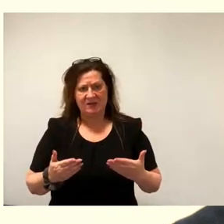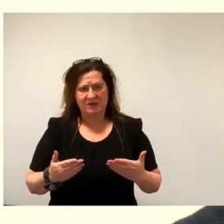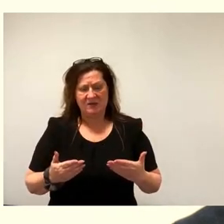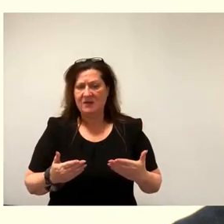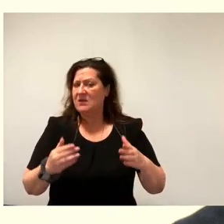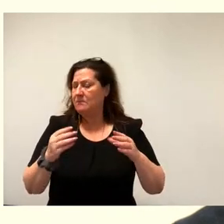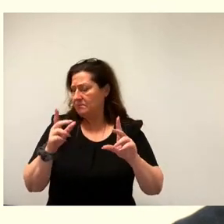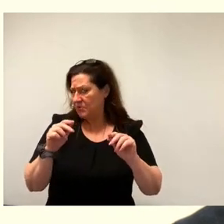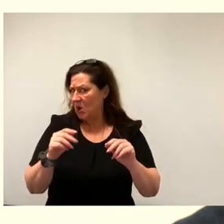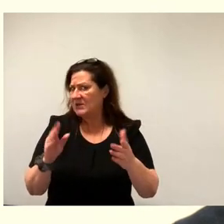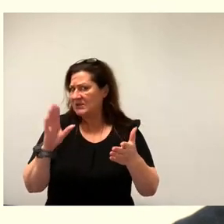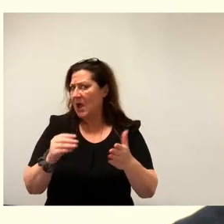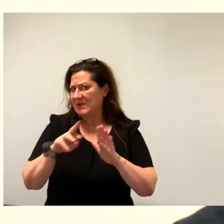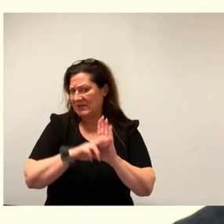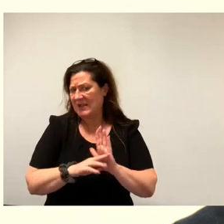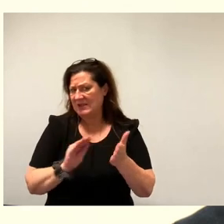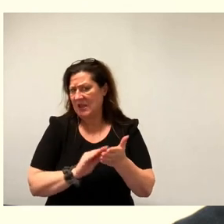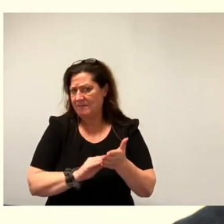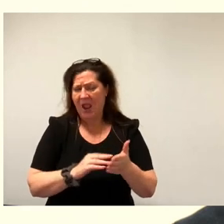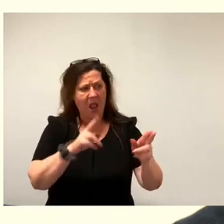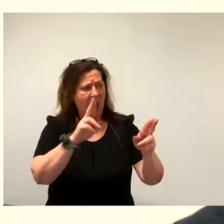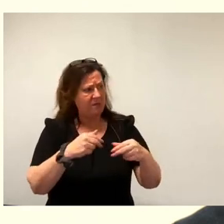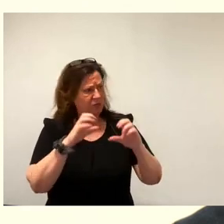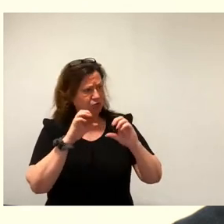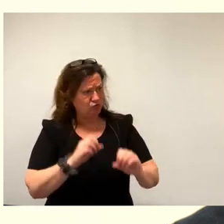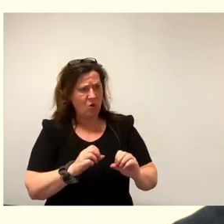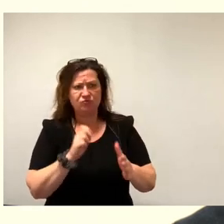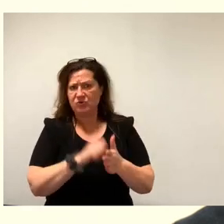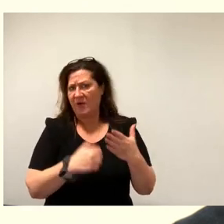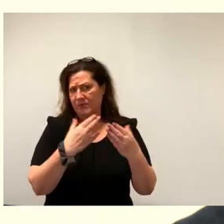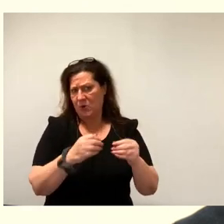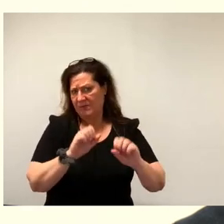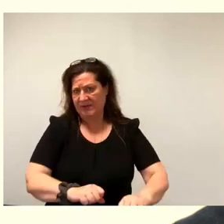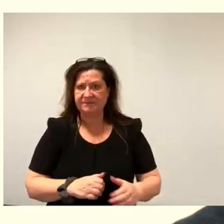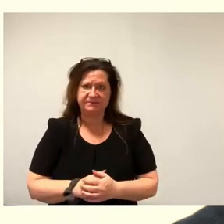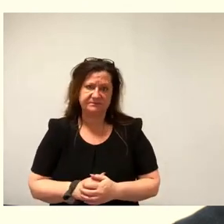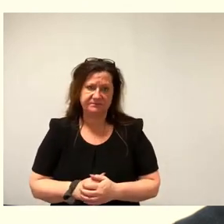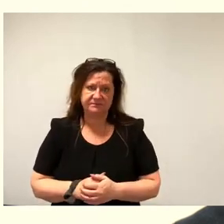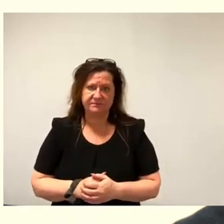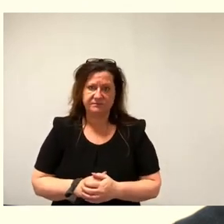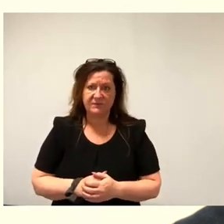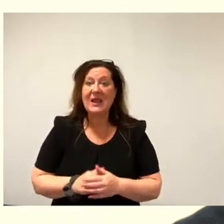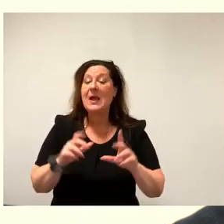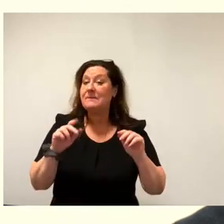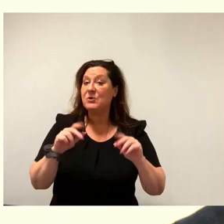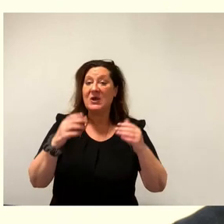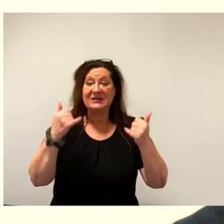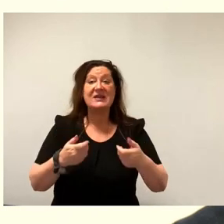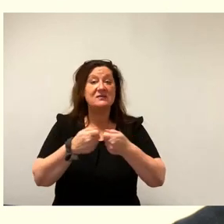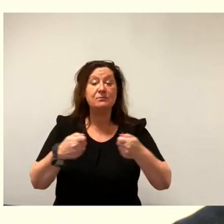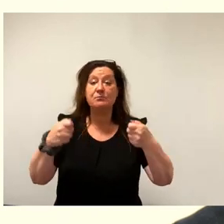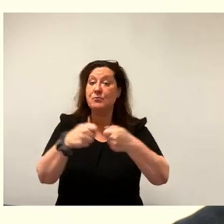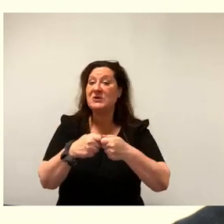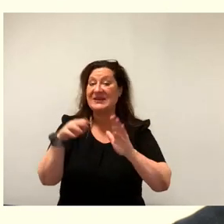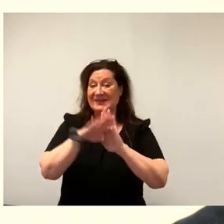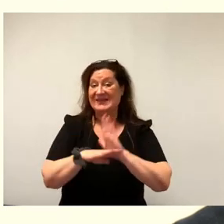verbunden, wenn keine Antwort erfolgt. Insofern begeben wir uns hier auf Bundesgesetzebene und